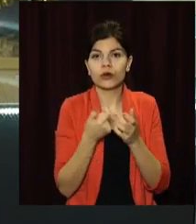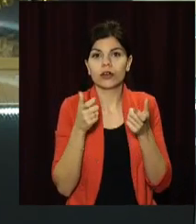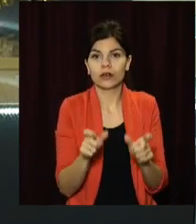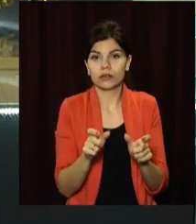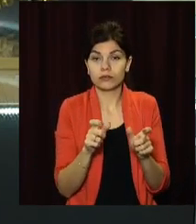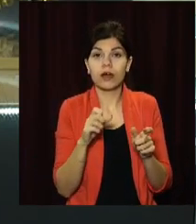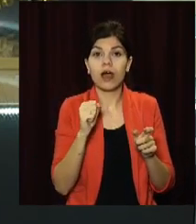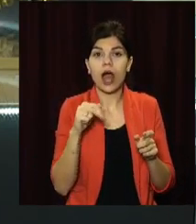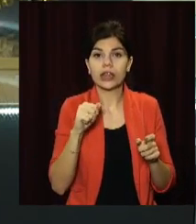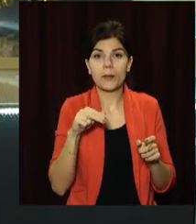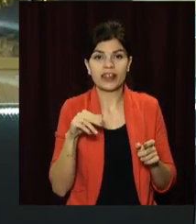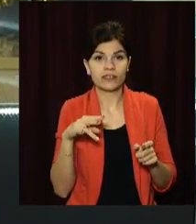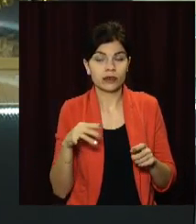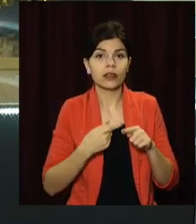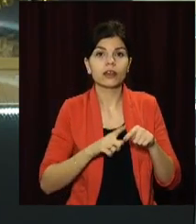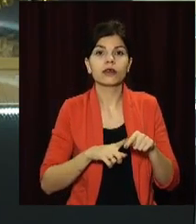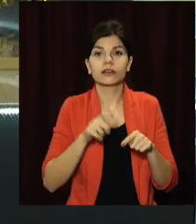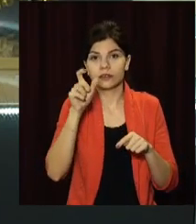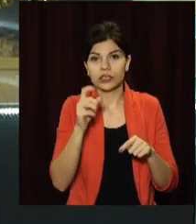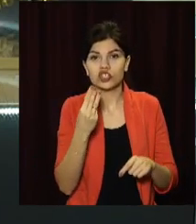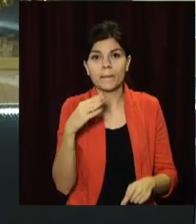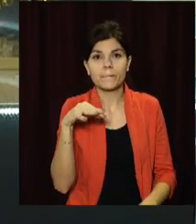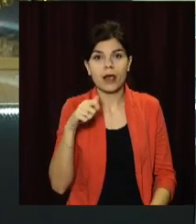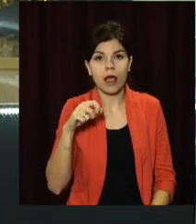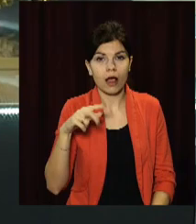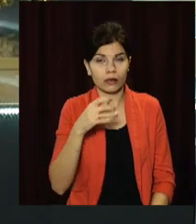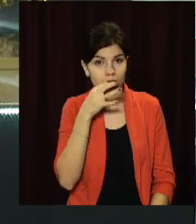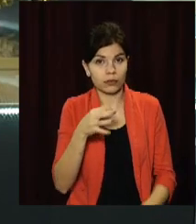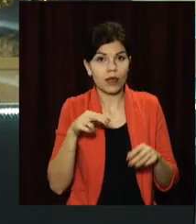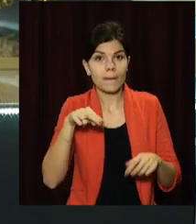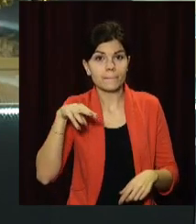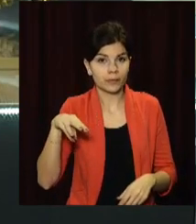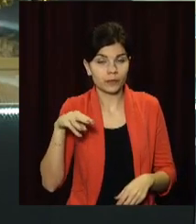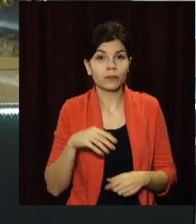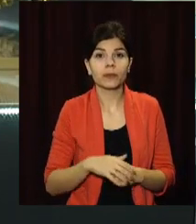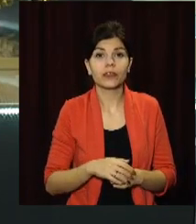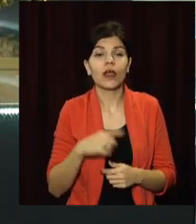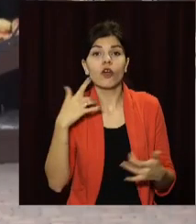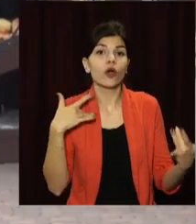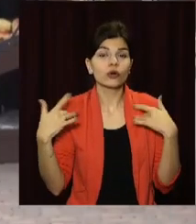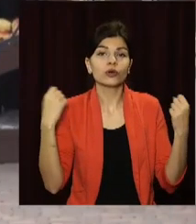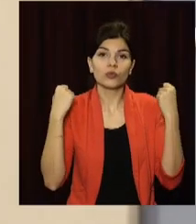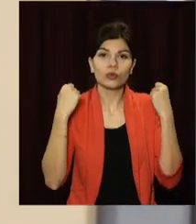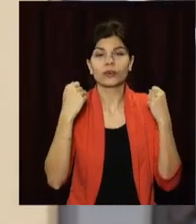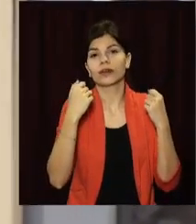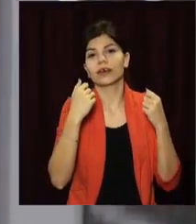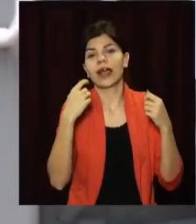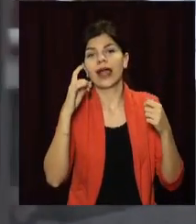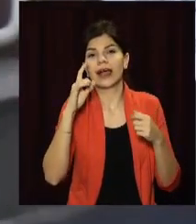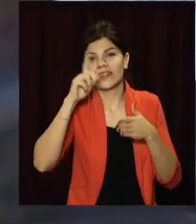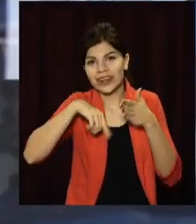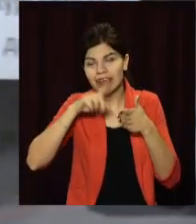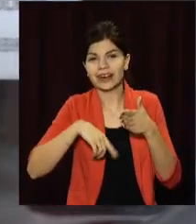карантину. Про це розповів прем'єр-міністр Денис Шмигаль. Можна буде проводити концерти, спортивні, соціальні, релігійні та